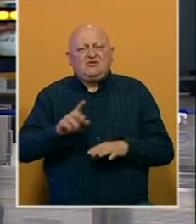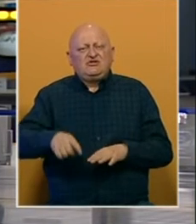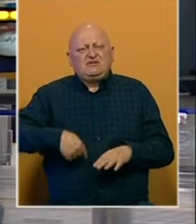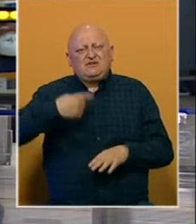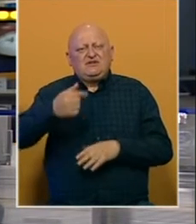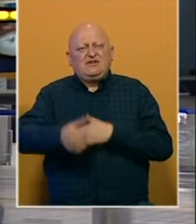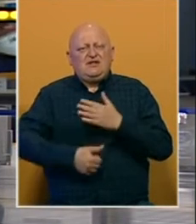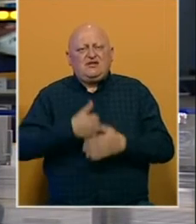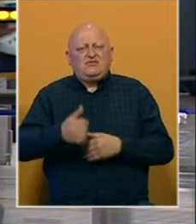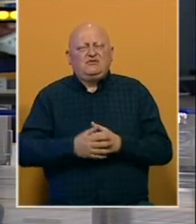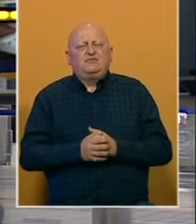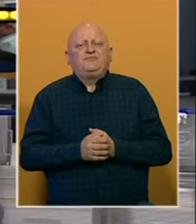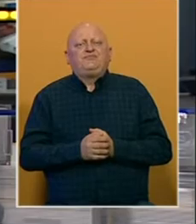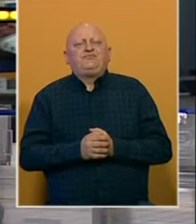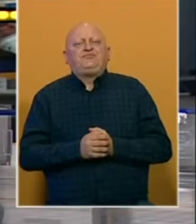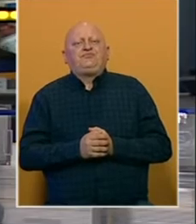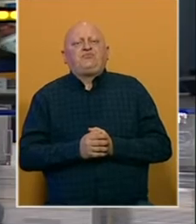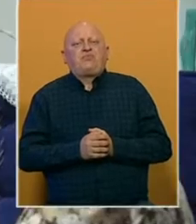juna već i tokom cijele godine.